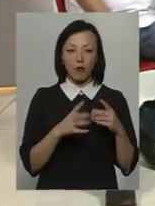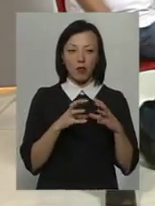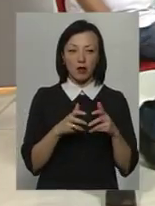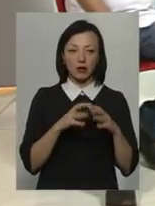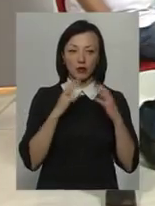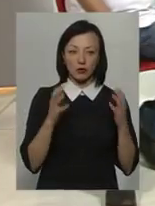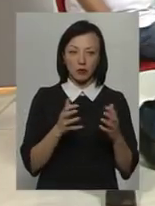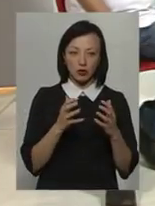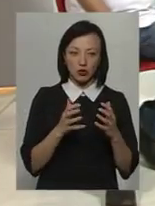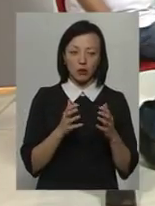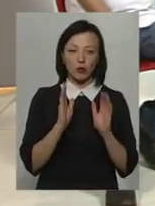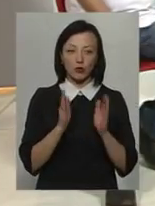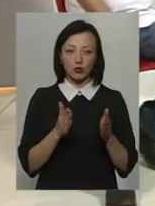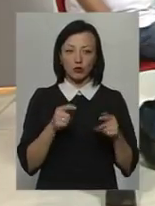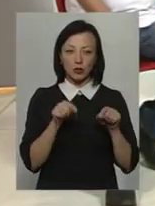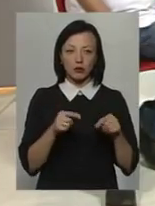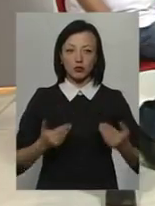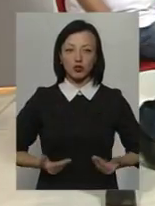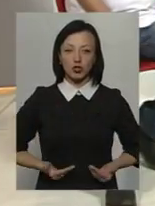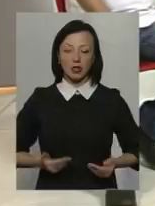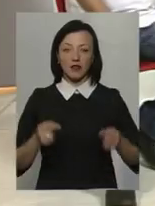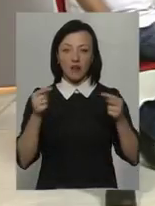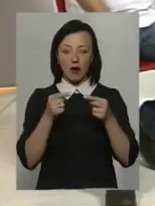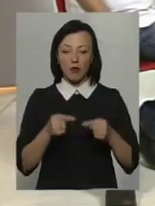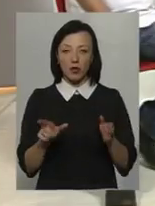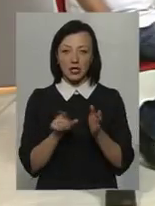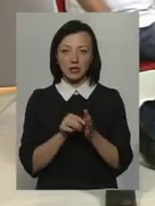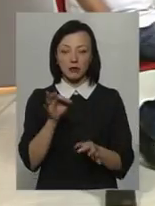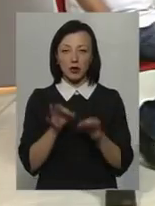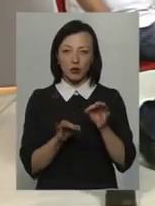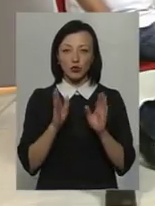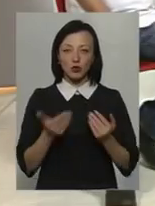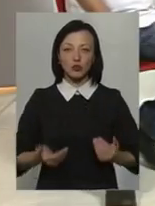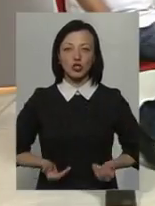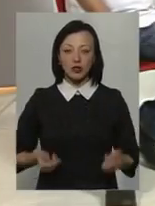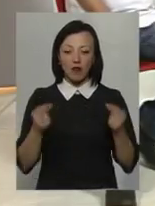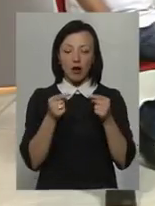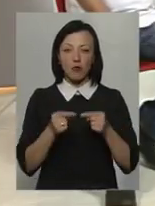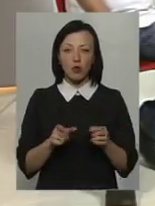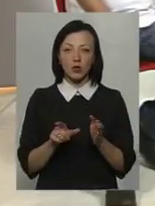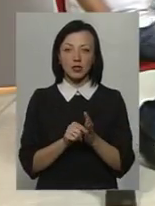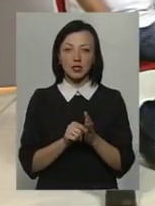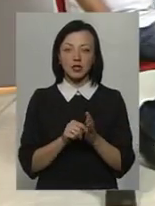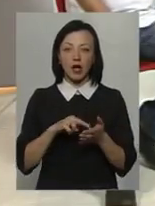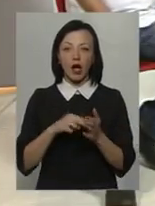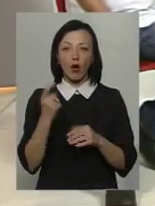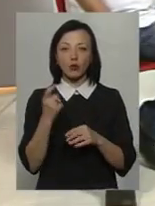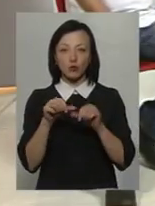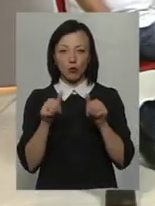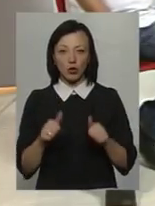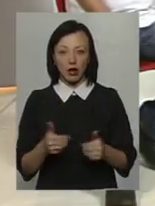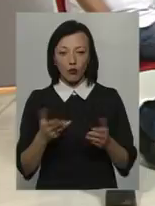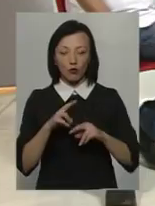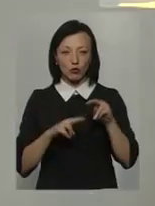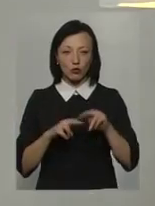збережемо, і будемо на ній жити у гармонії з природою, будемо жити у гармонії з економічною моделью, яку ми